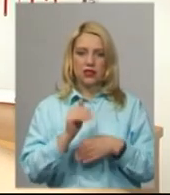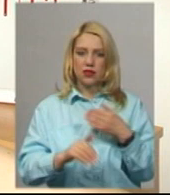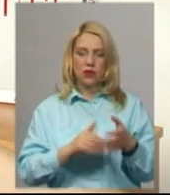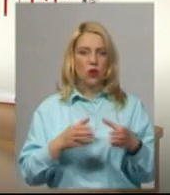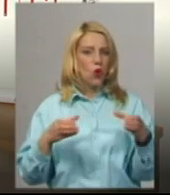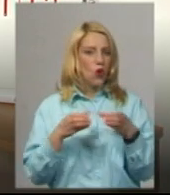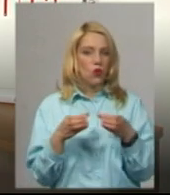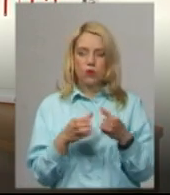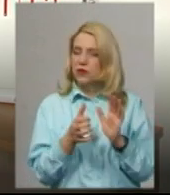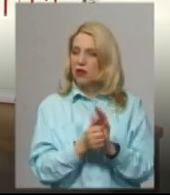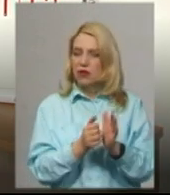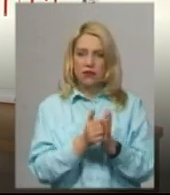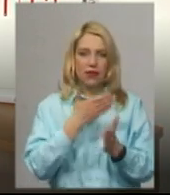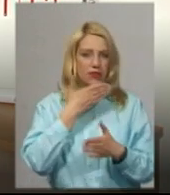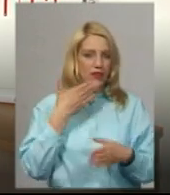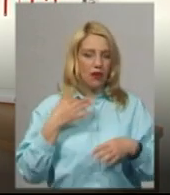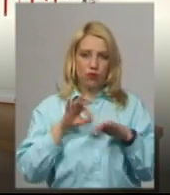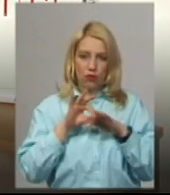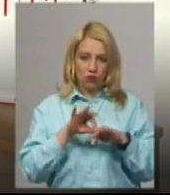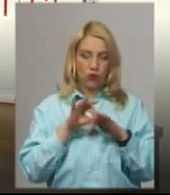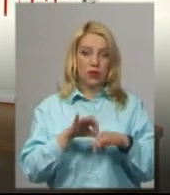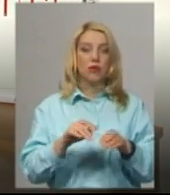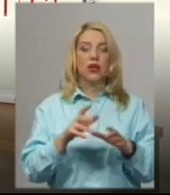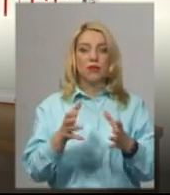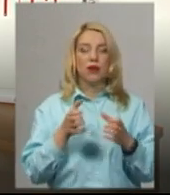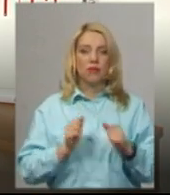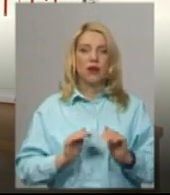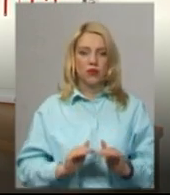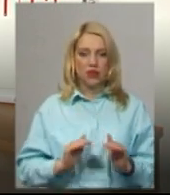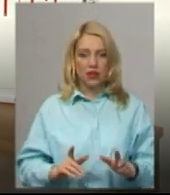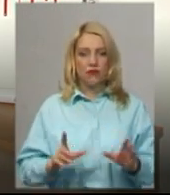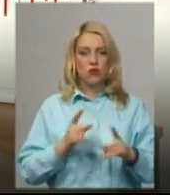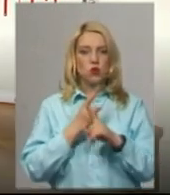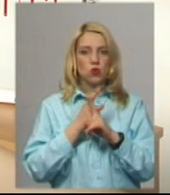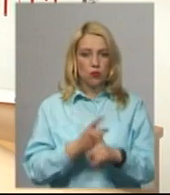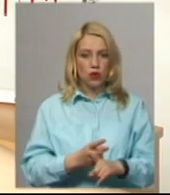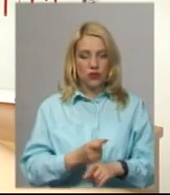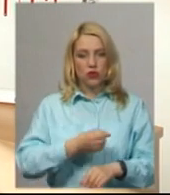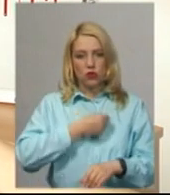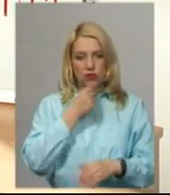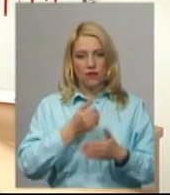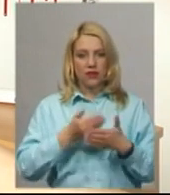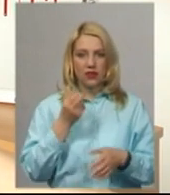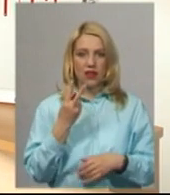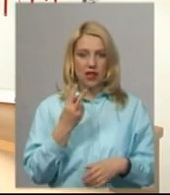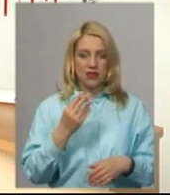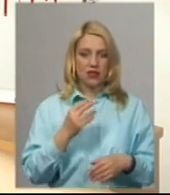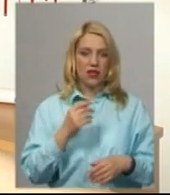заняття ми зараз не проводимо. Приймаємо дітей в супроводі дорослих віком від 12 років.